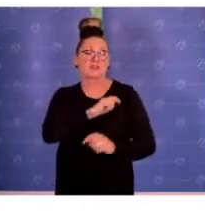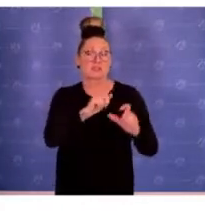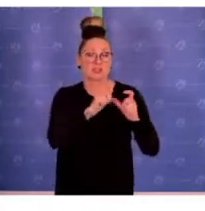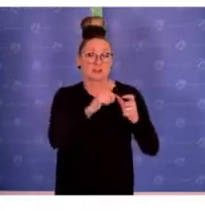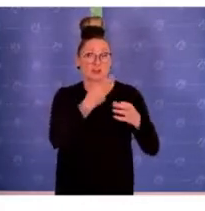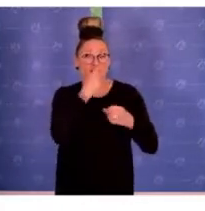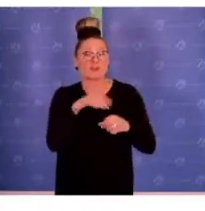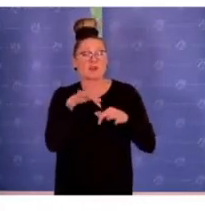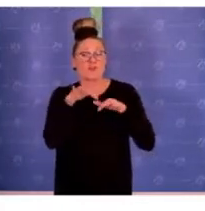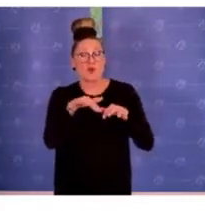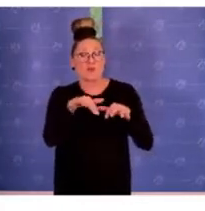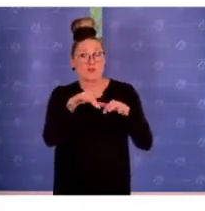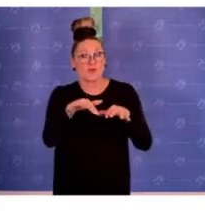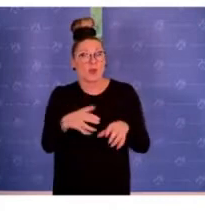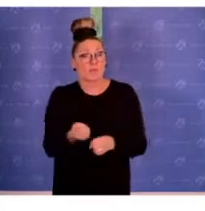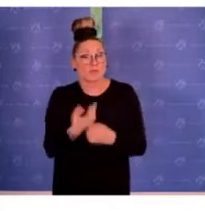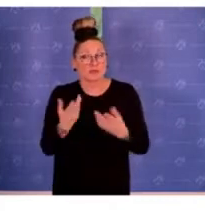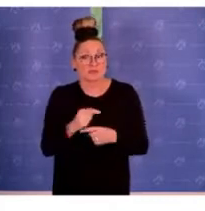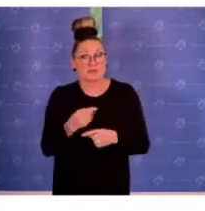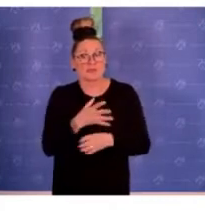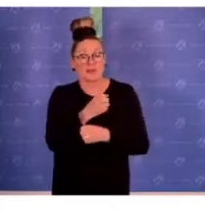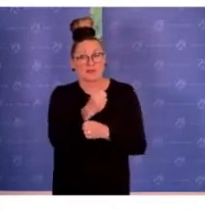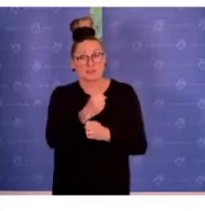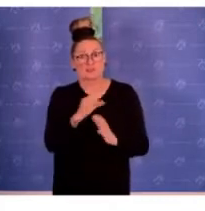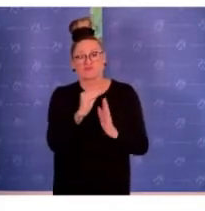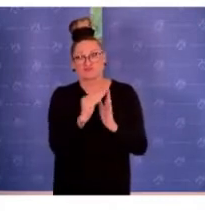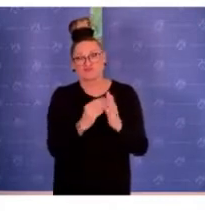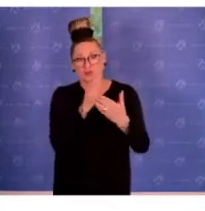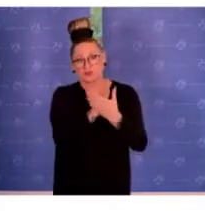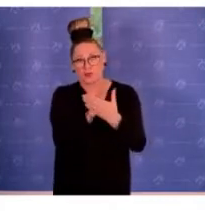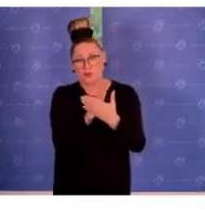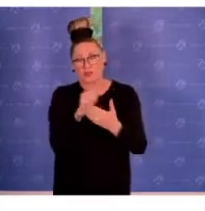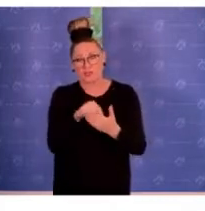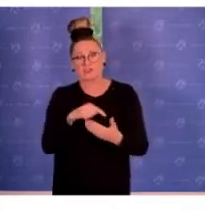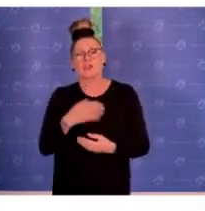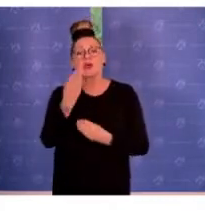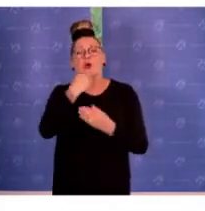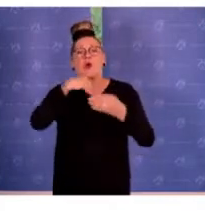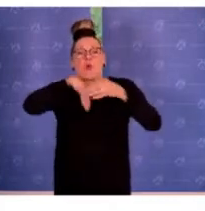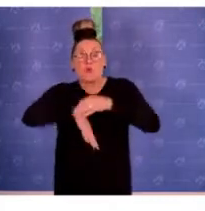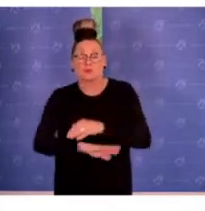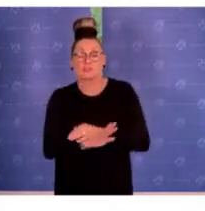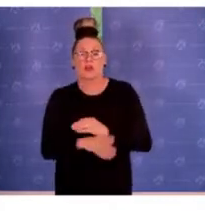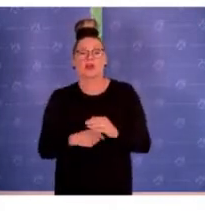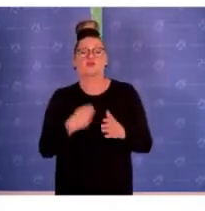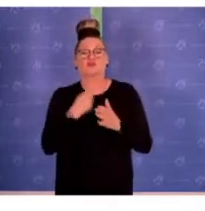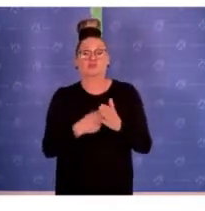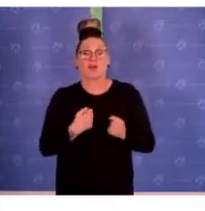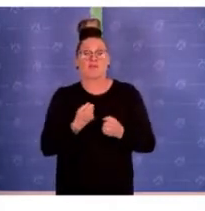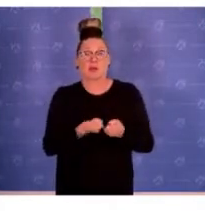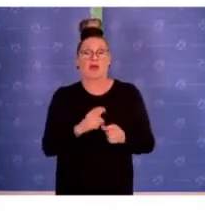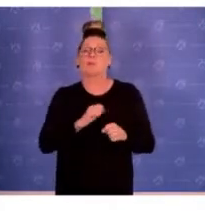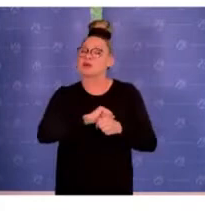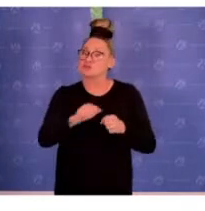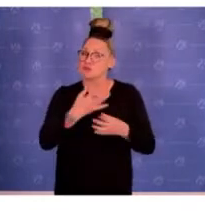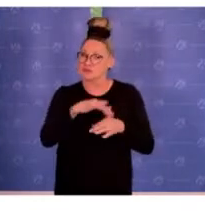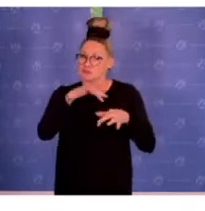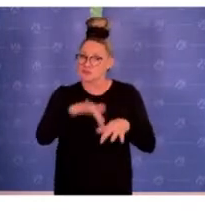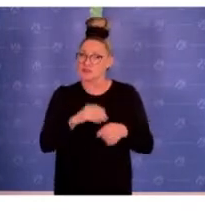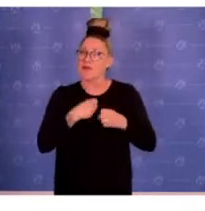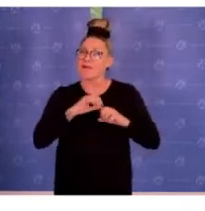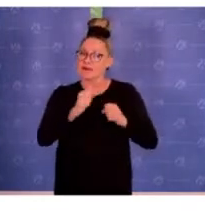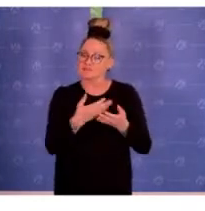Vorfälle erfasst werden, die auch teilweise unterhalb der Strafbarkeitsgrenze liegen und damit eine wesentliche Sichtbarkeit,